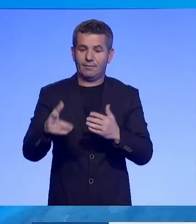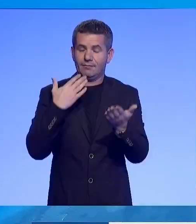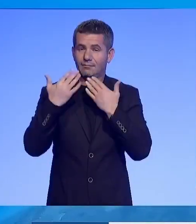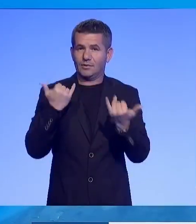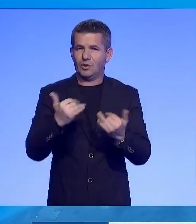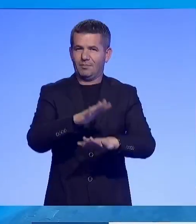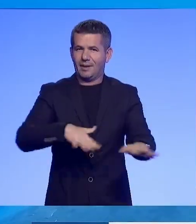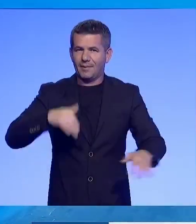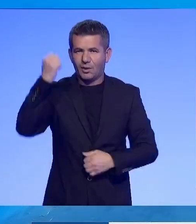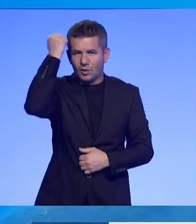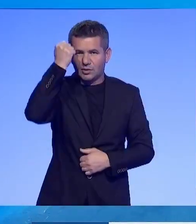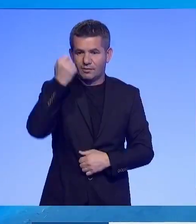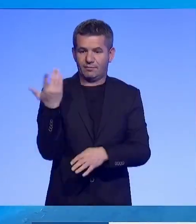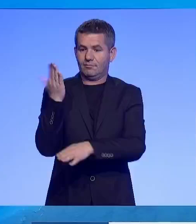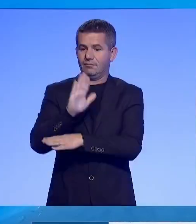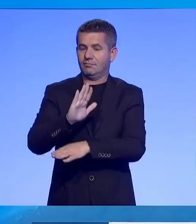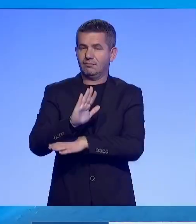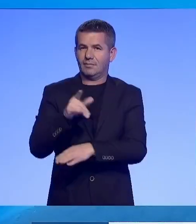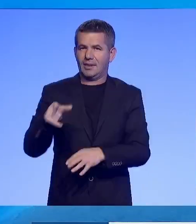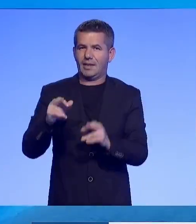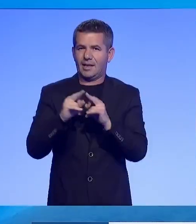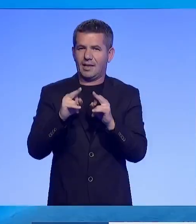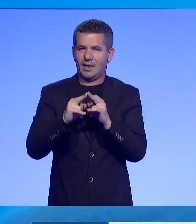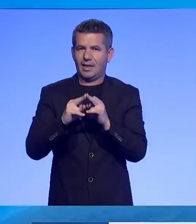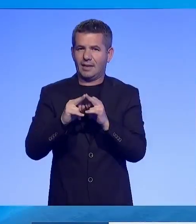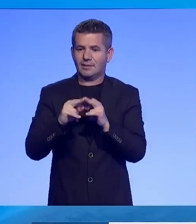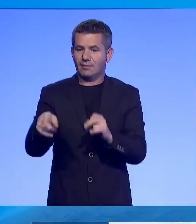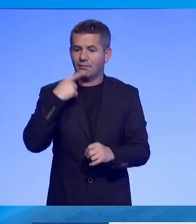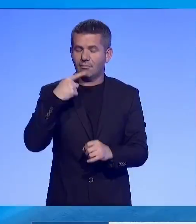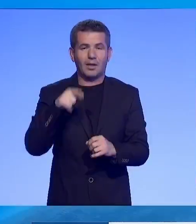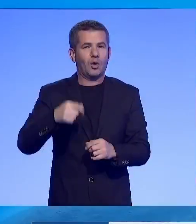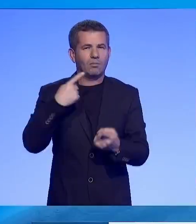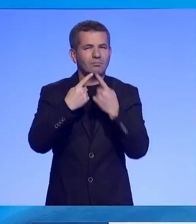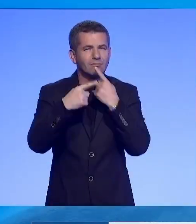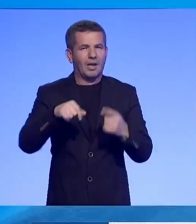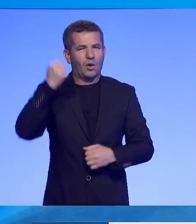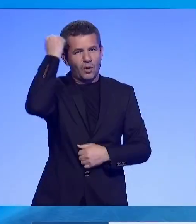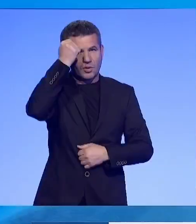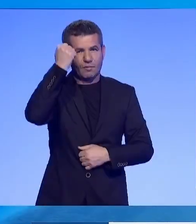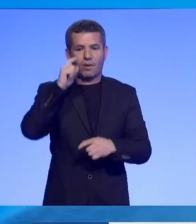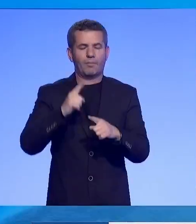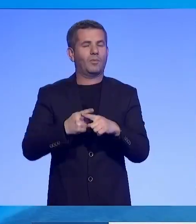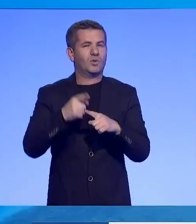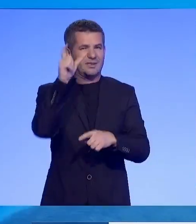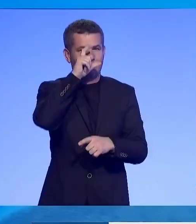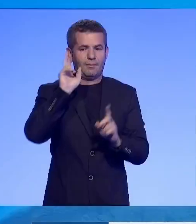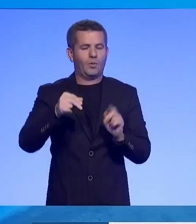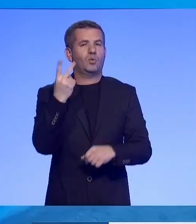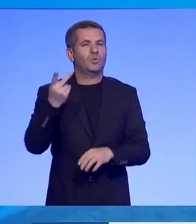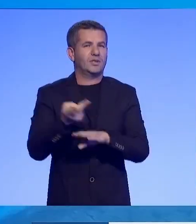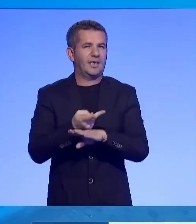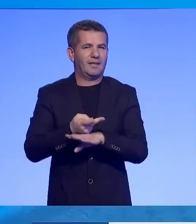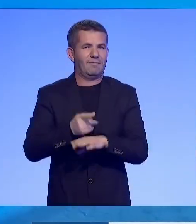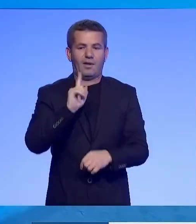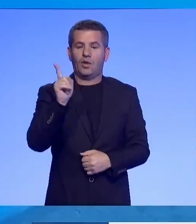Kosovës, Eurodeputeti Austriak Lukas Mandel ka than se dialogu Kosovë-Sërbi është mes dy shteteve e jo